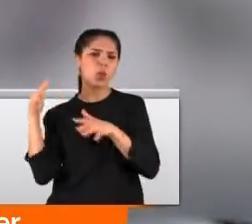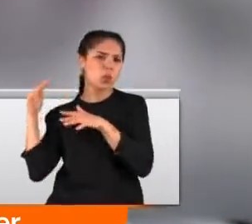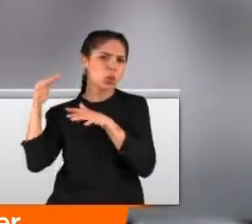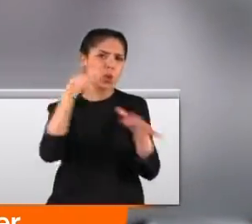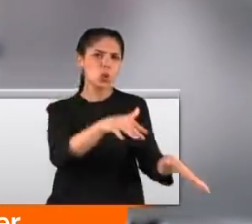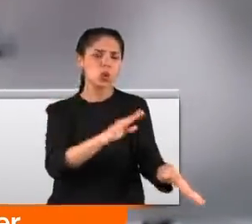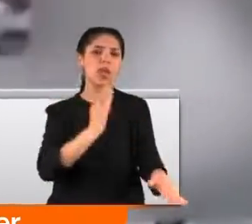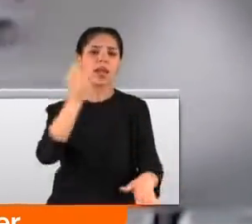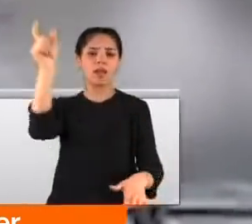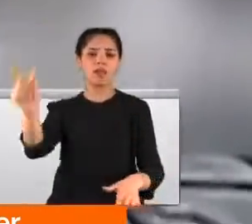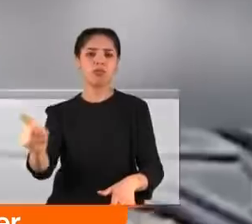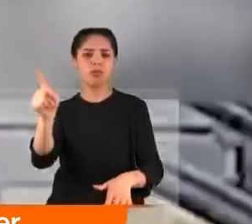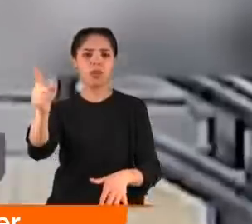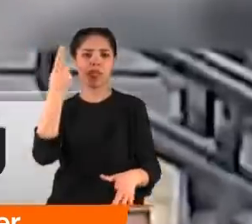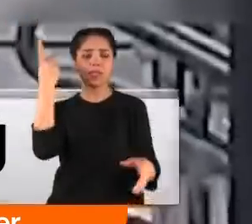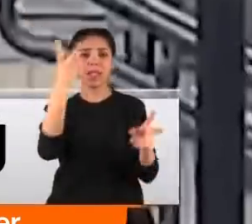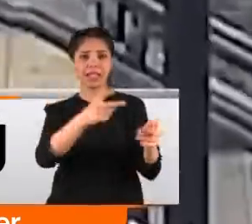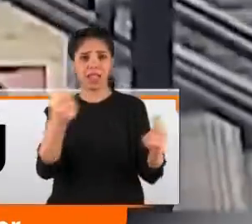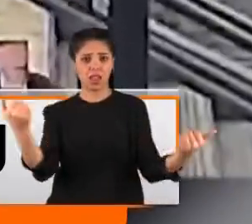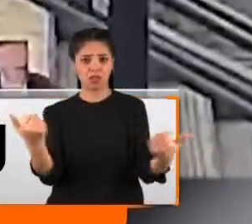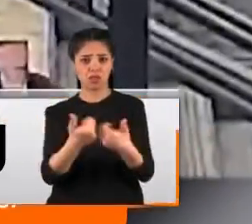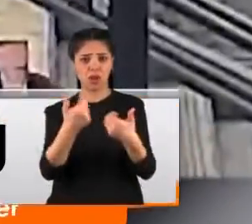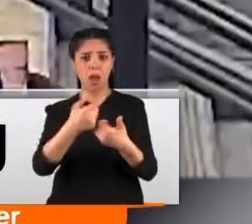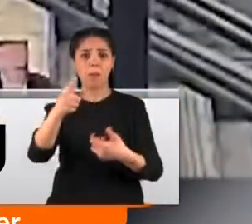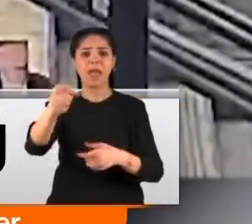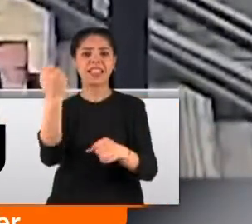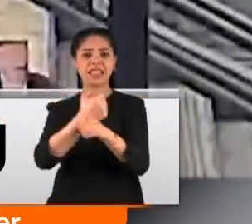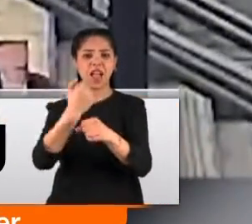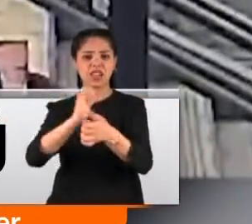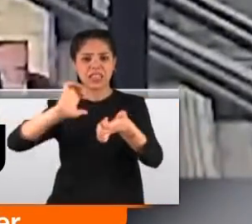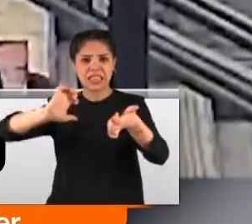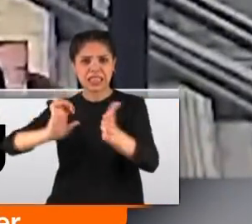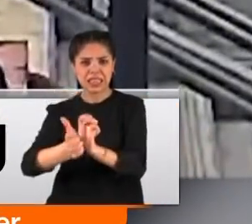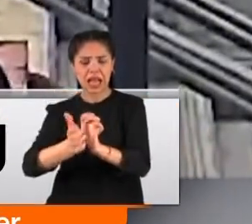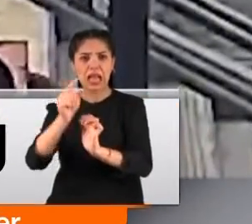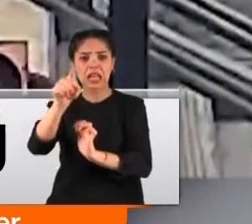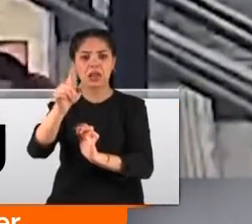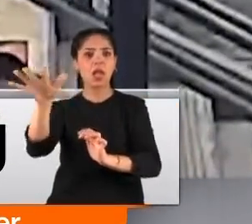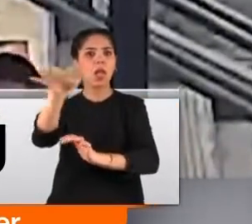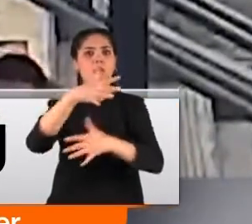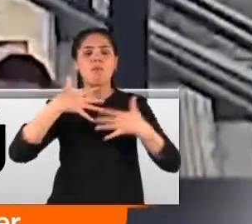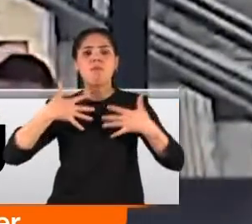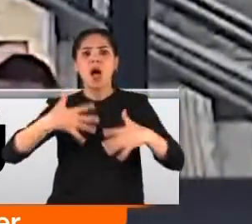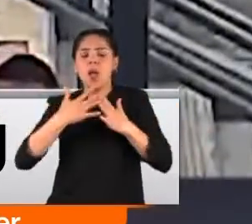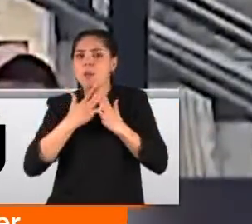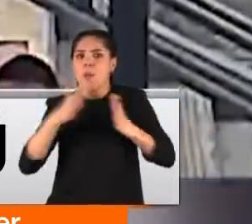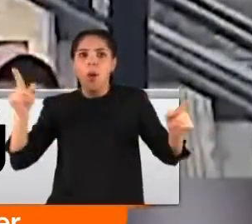Genç kadın hareket halindeki trene çarpıp peronla arasındaki boşluğa düştü. İstasyonla büyük panik yaşandı.